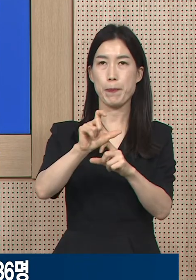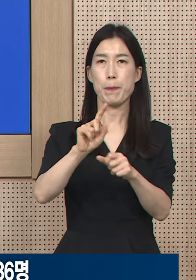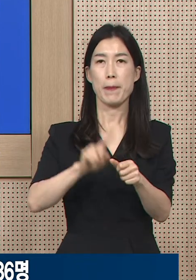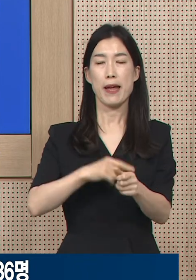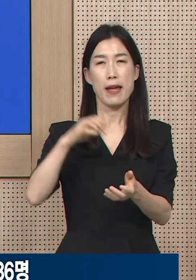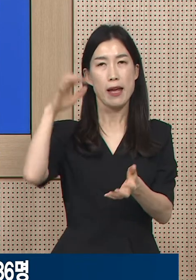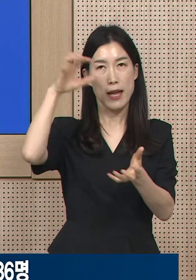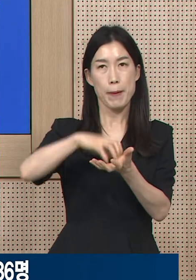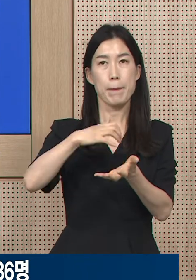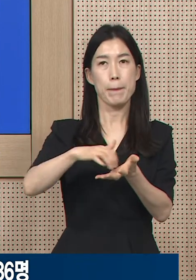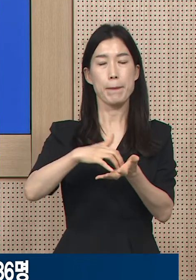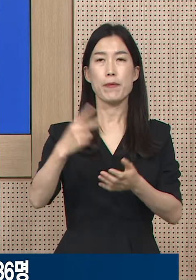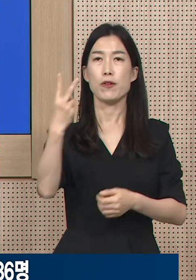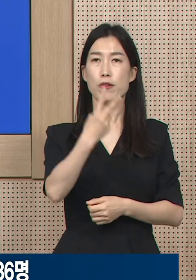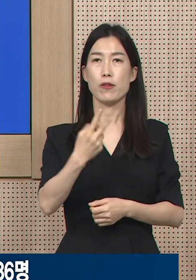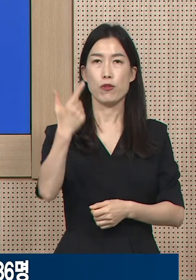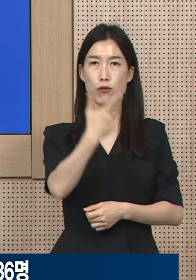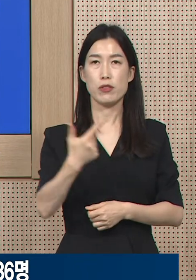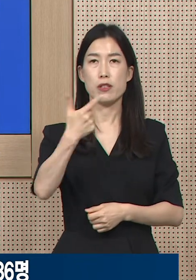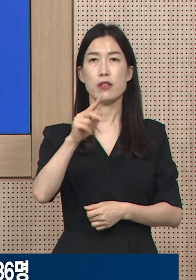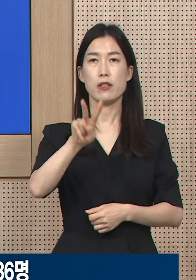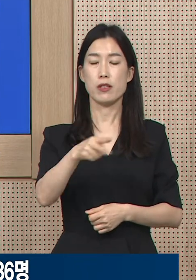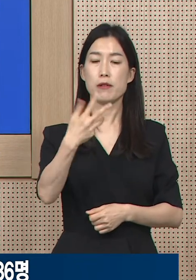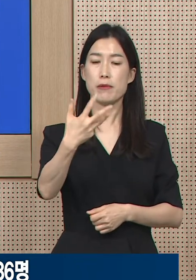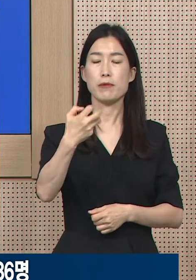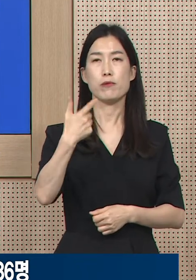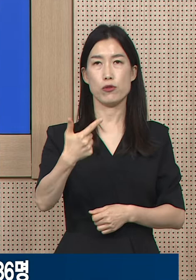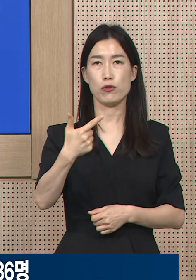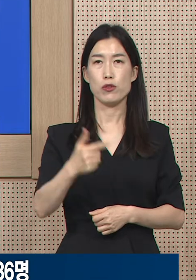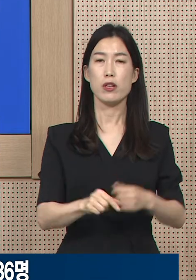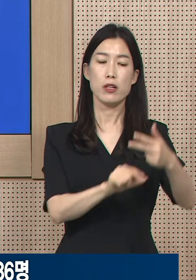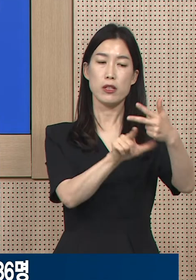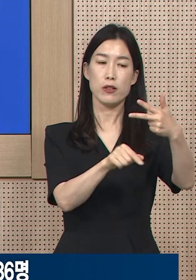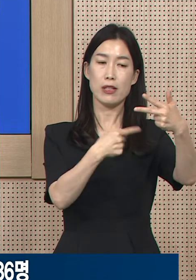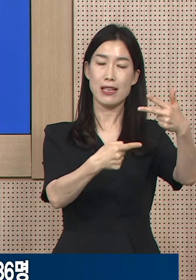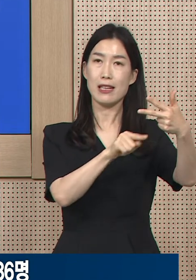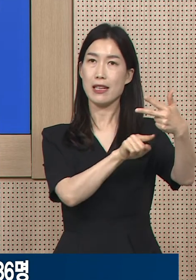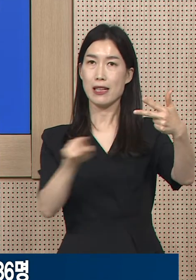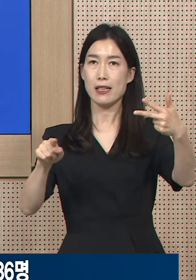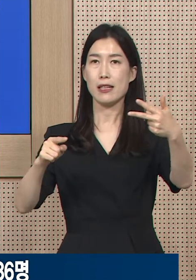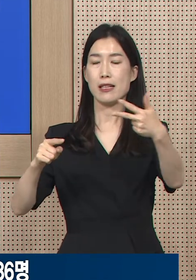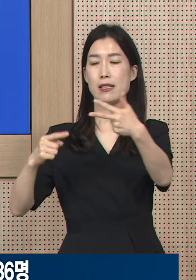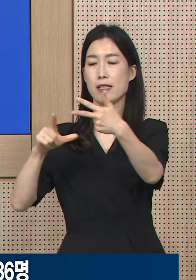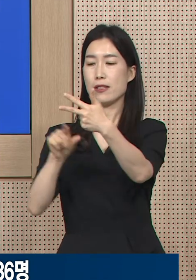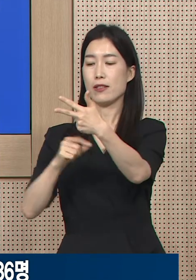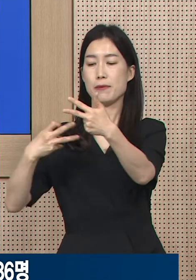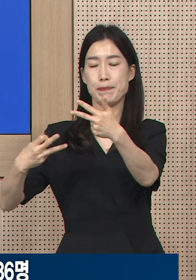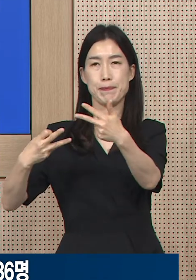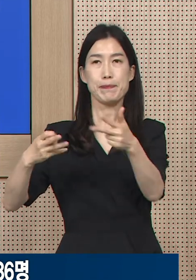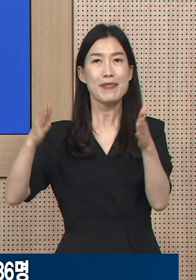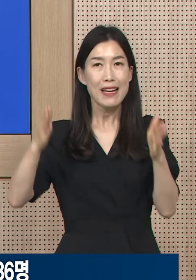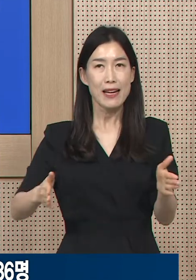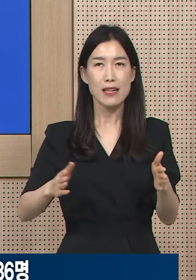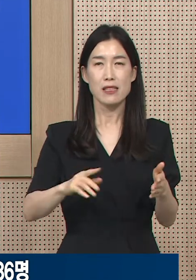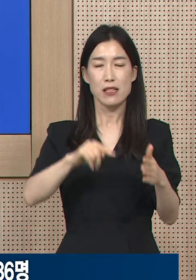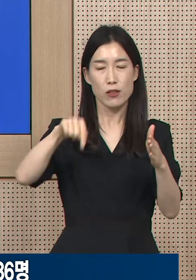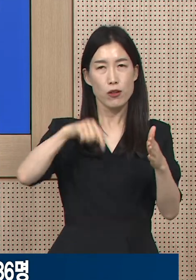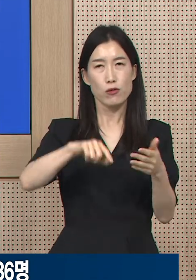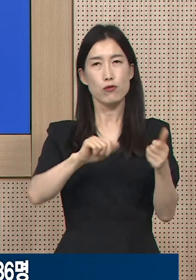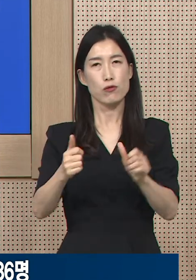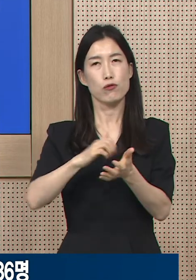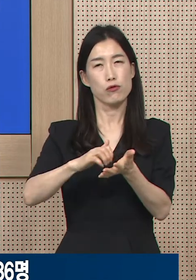6,286명입니다. 7월 1일부터 7월 13일까지 한 주간 발생한 도내 사망자는